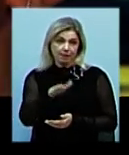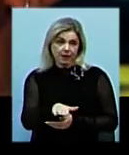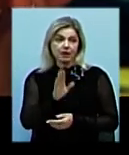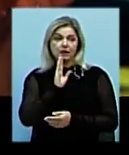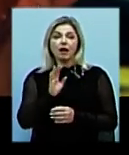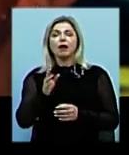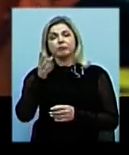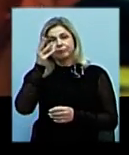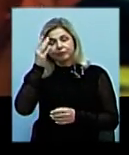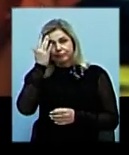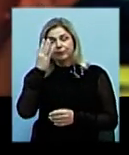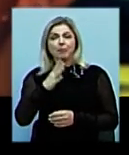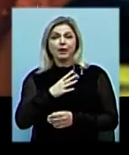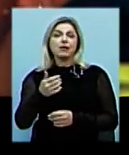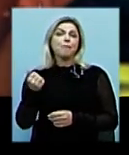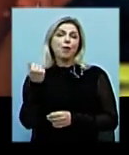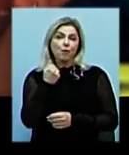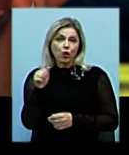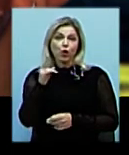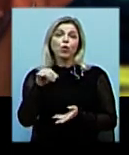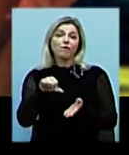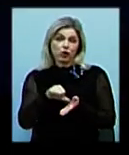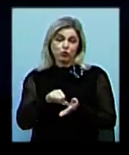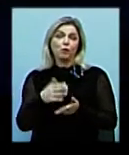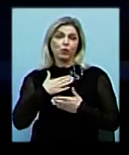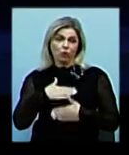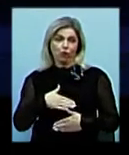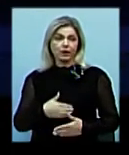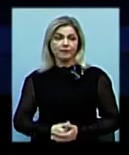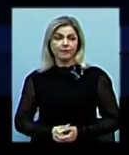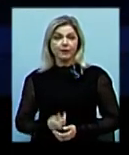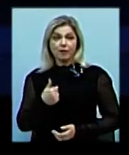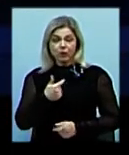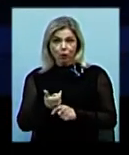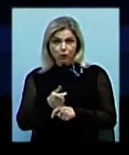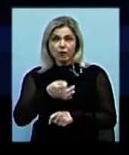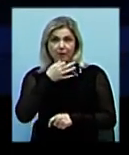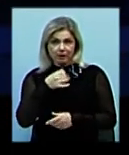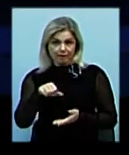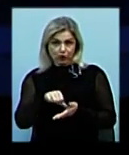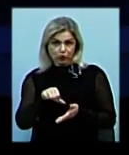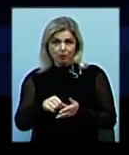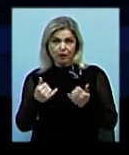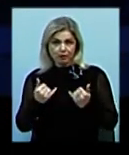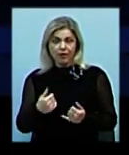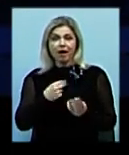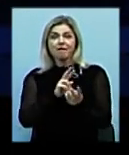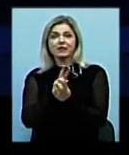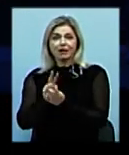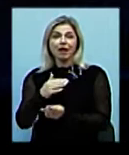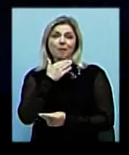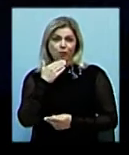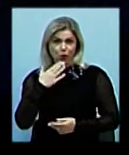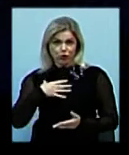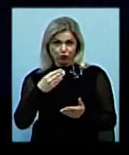розраховувала на перемогу. Втім, виступом задоволена. Мені дуже подобалося сьогодні виступати. Я зустріла багато своїх подружжень. Так,